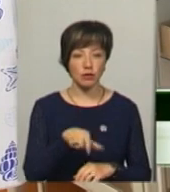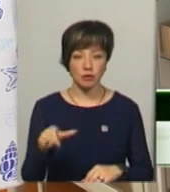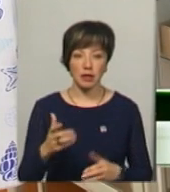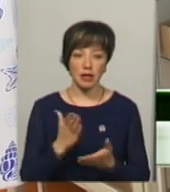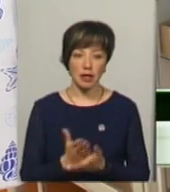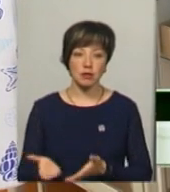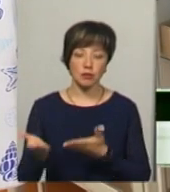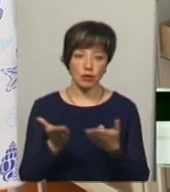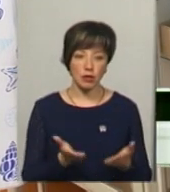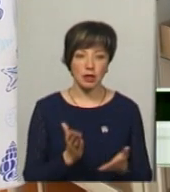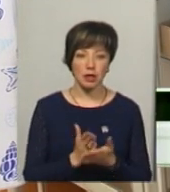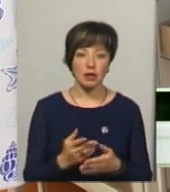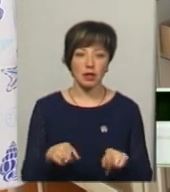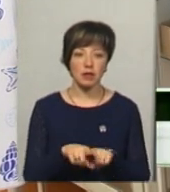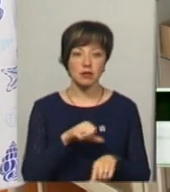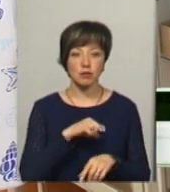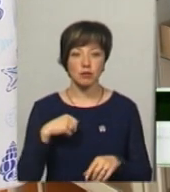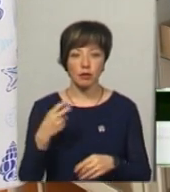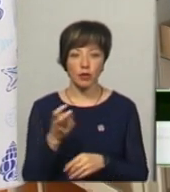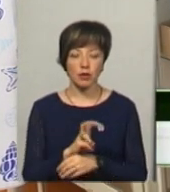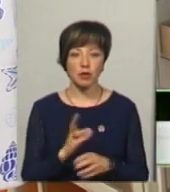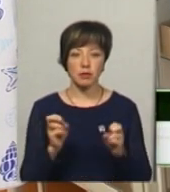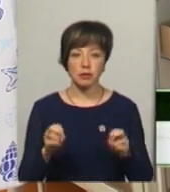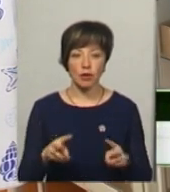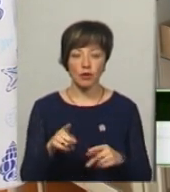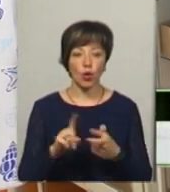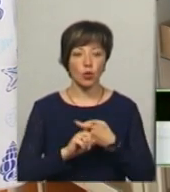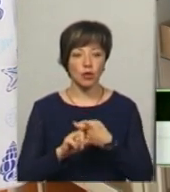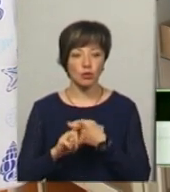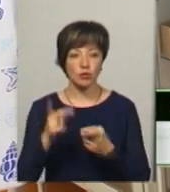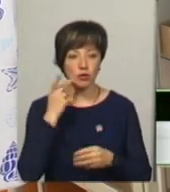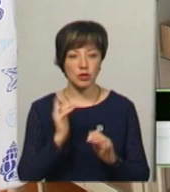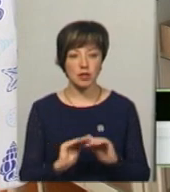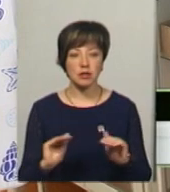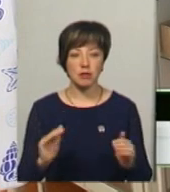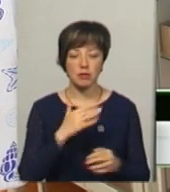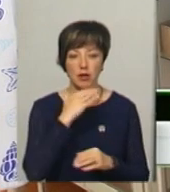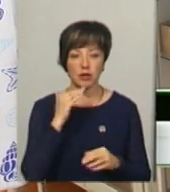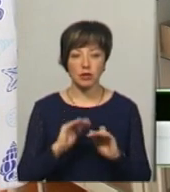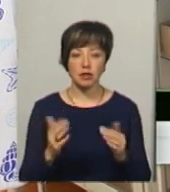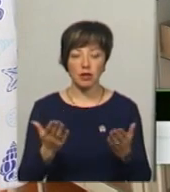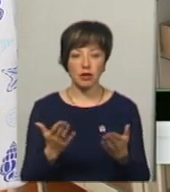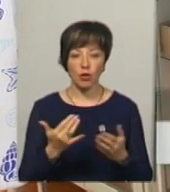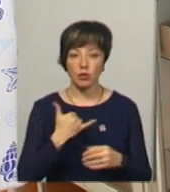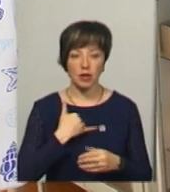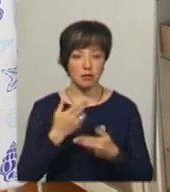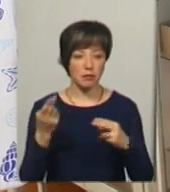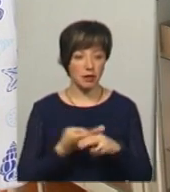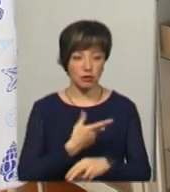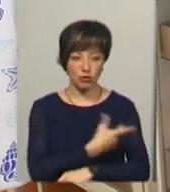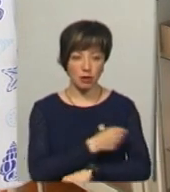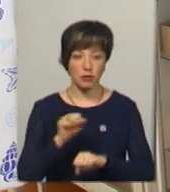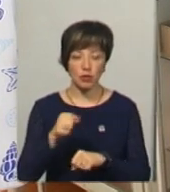ми запрошуємо, є такі, що приходять самостійно, тому що є небезпека, вони контактують постійно з дітками, є багато діток, які в нас нещеплені,